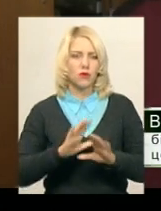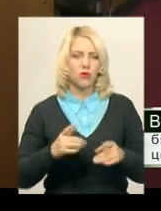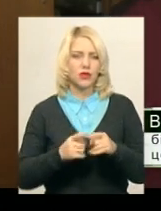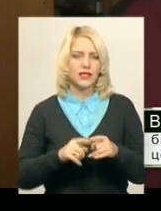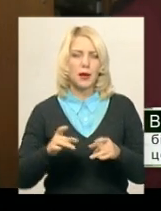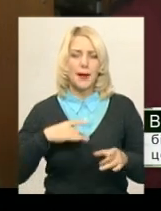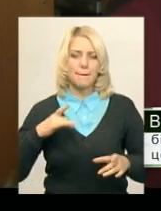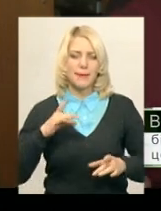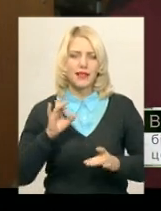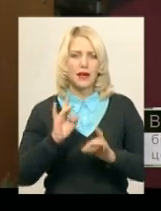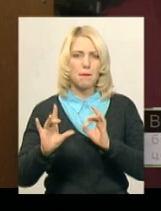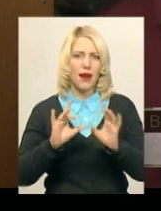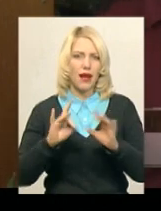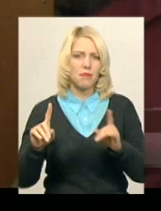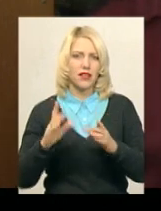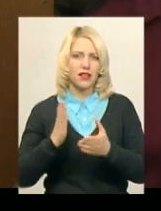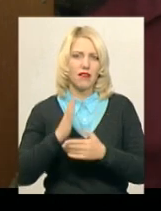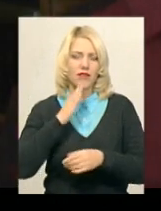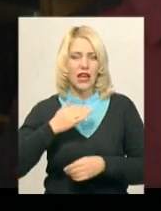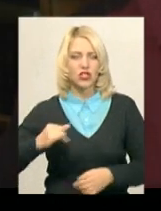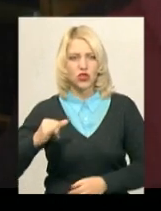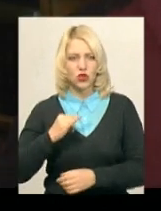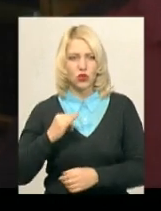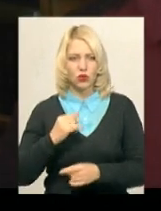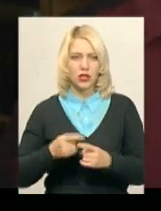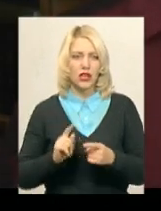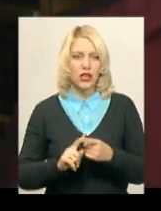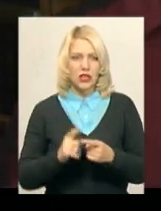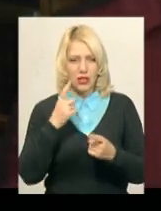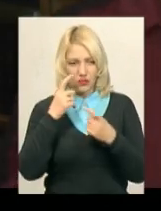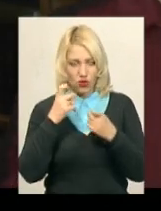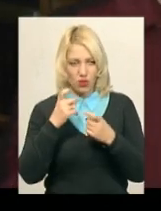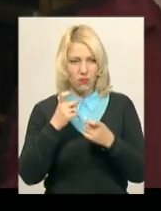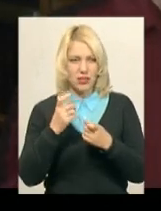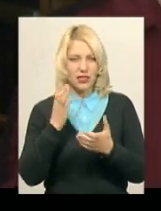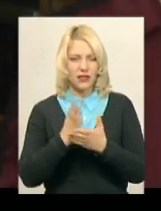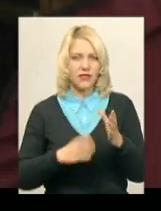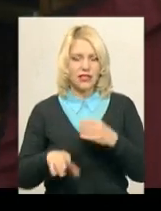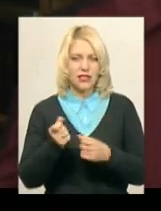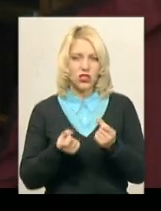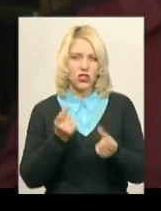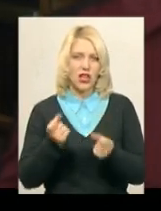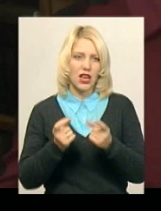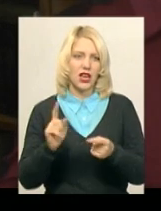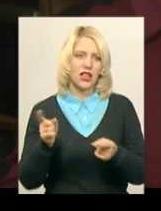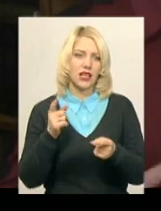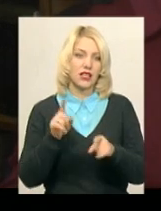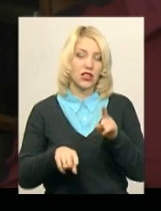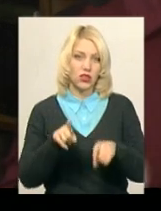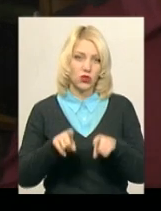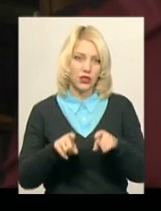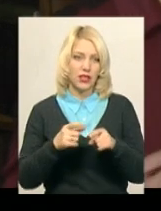більше білих плям, які є в нашій історії. Інформація, бо що по всіх джерелах, деколи інші,